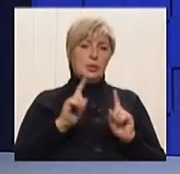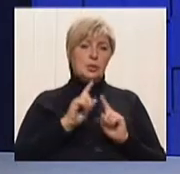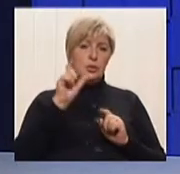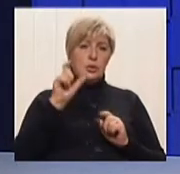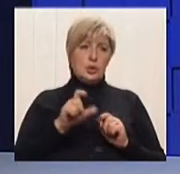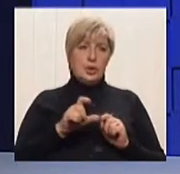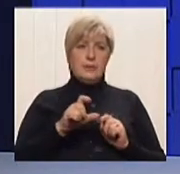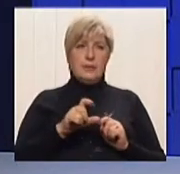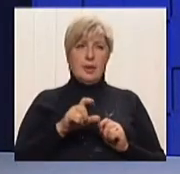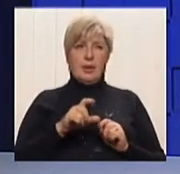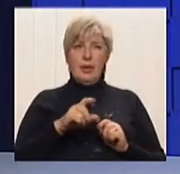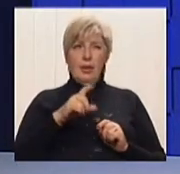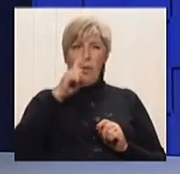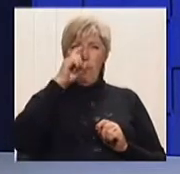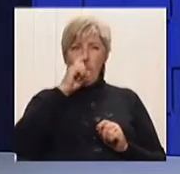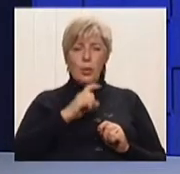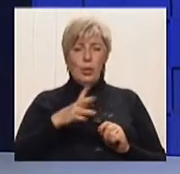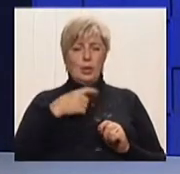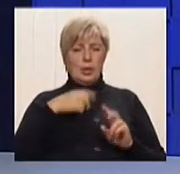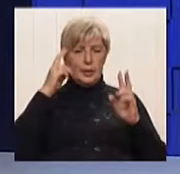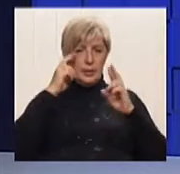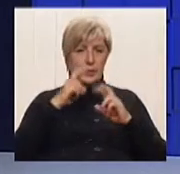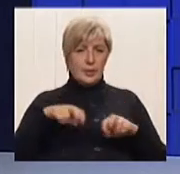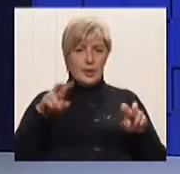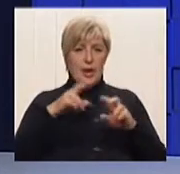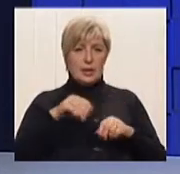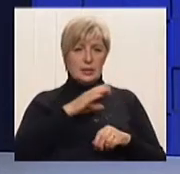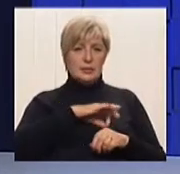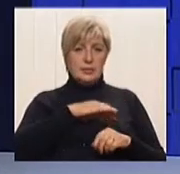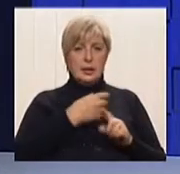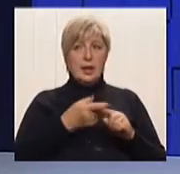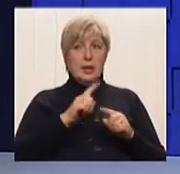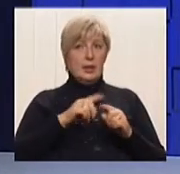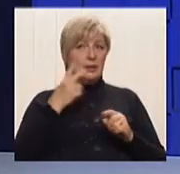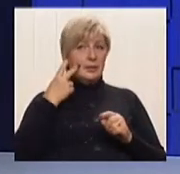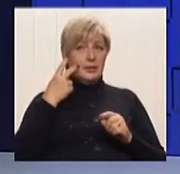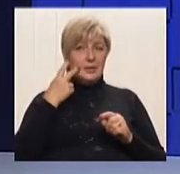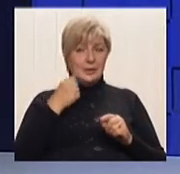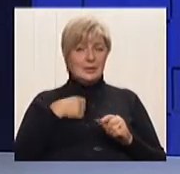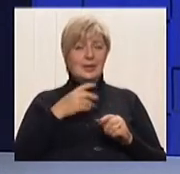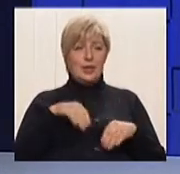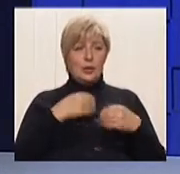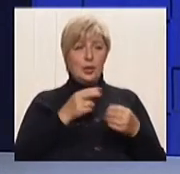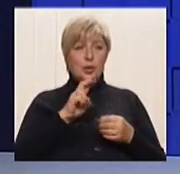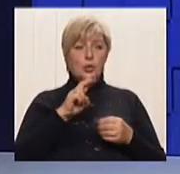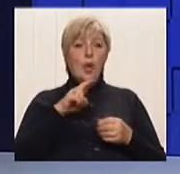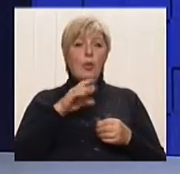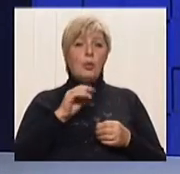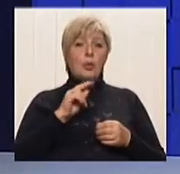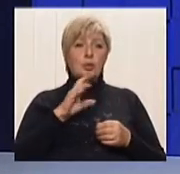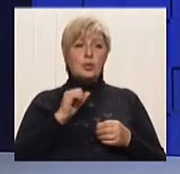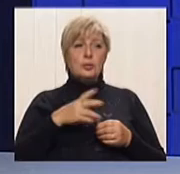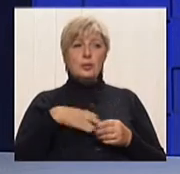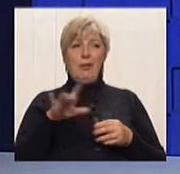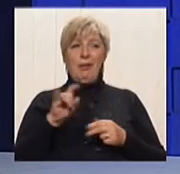підкован, піло розбирається, це завжди создава якусь почту для злоупотреблений. І я не скажу, що це прямой обман.